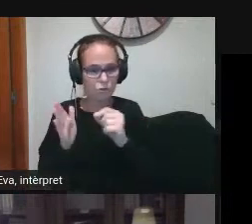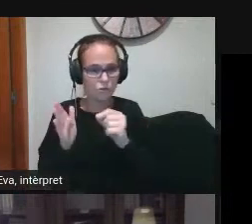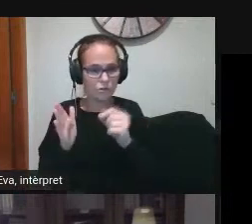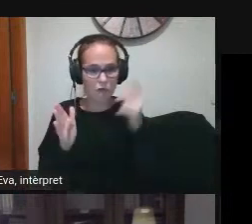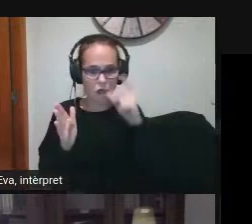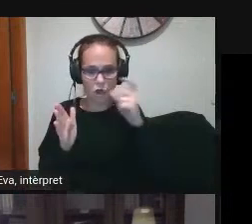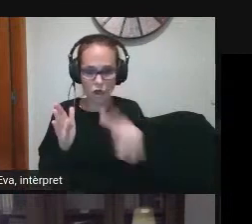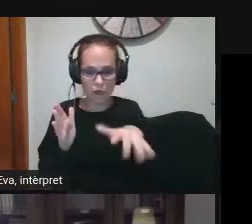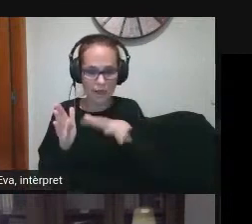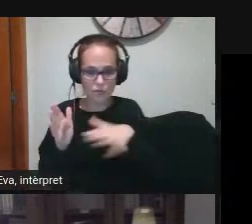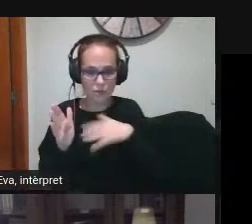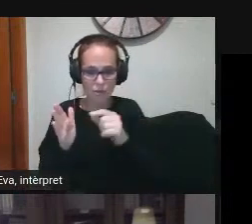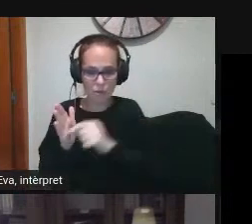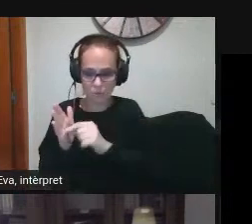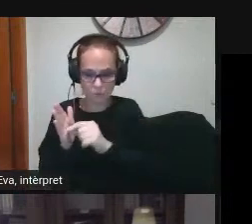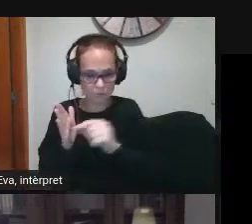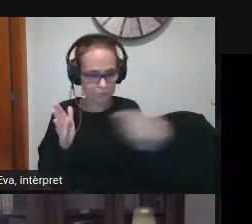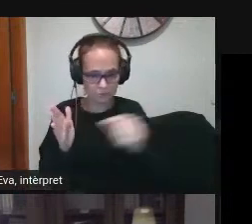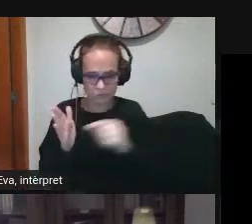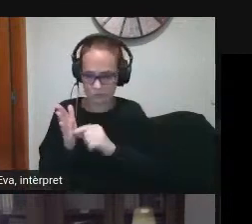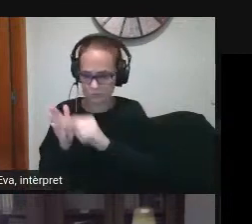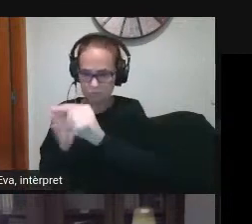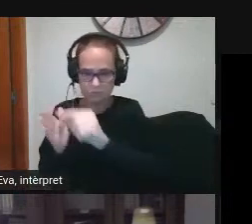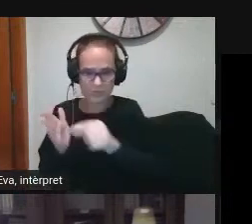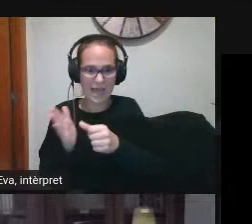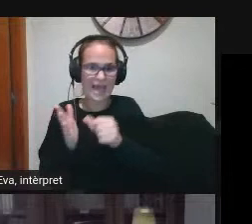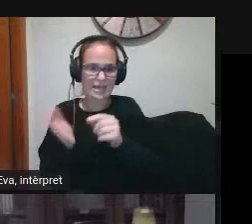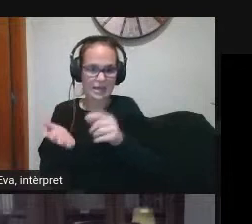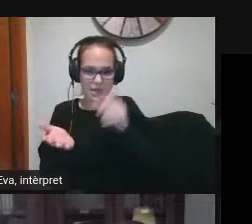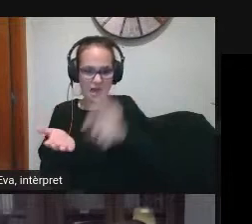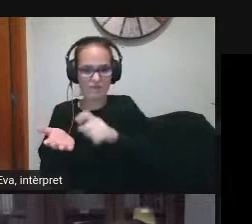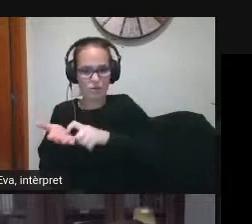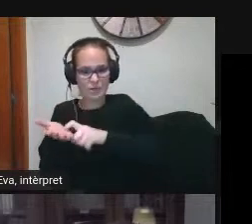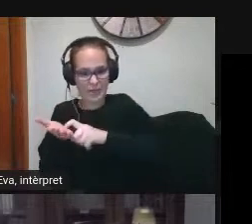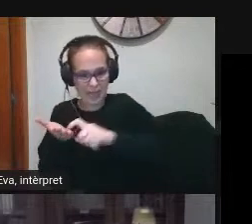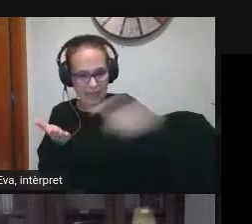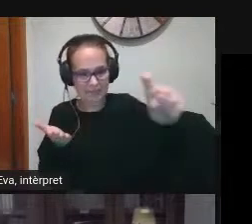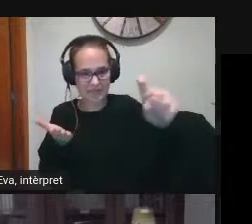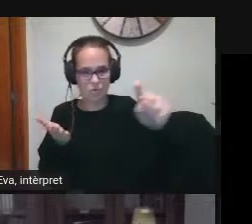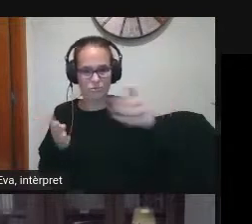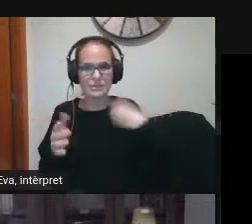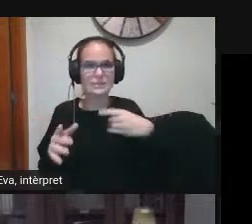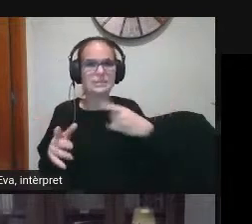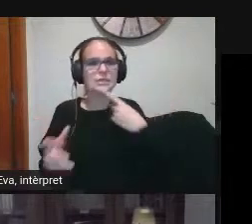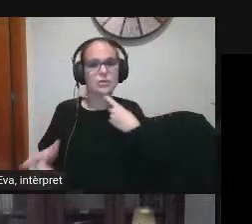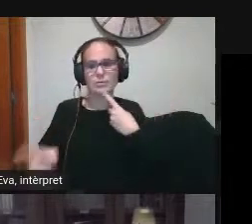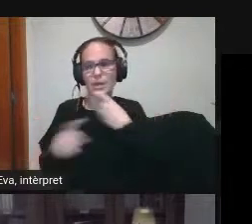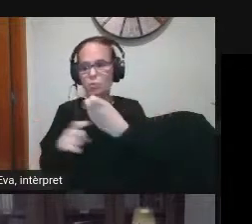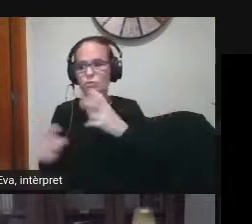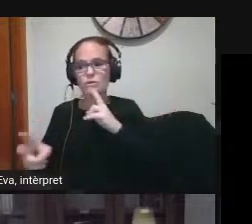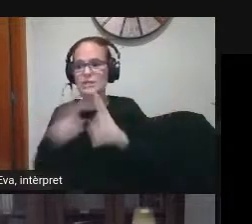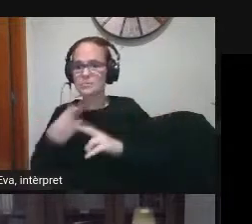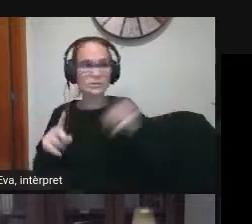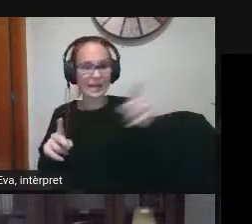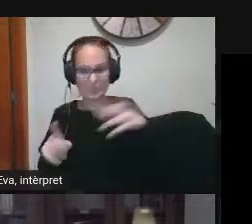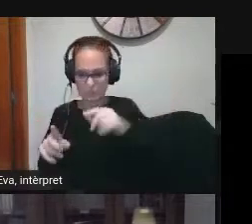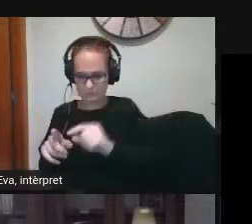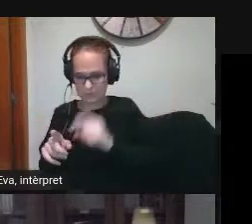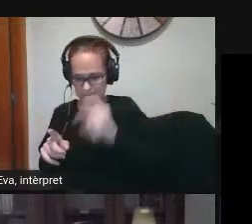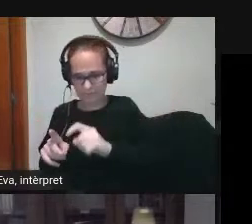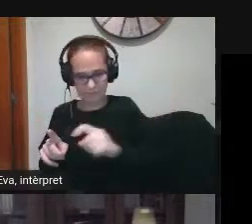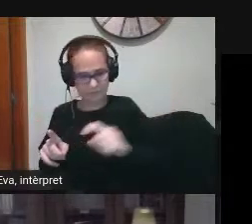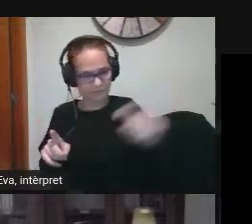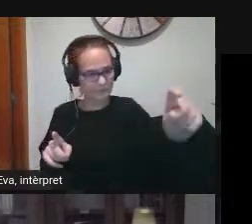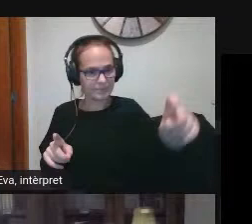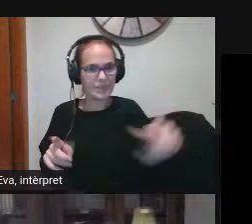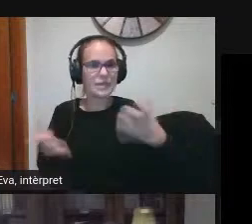zona que vulgueu aquesta és la idea que us col·loqueu on us poseu vosaltres amb la pregunta que fem diu sobre la competència digital docent en